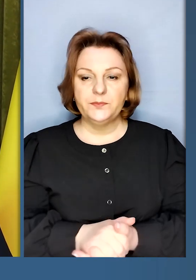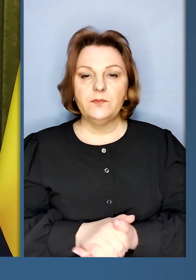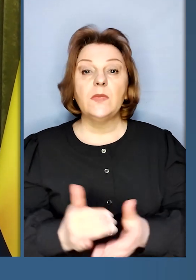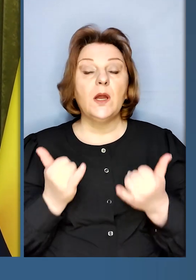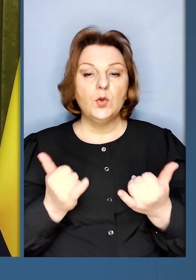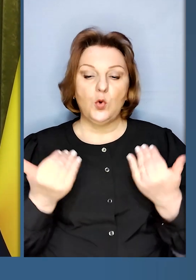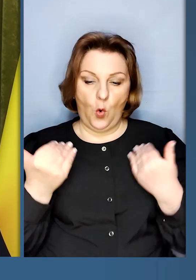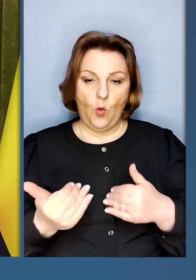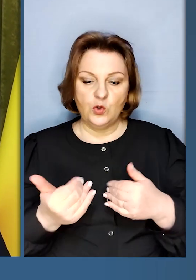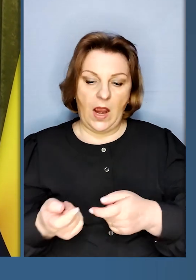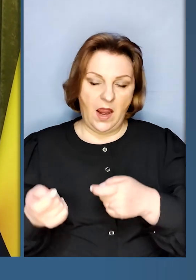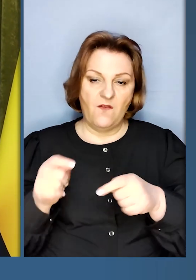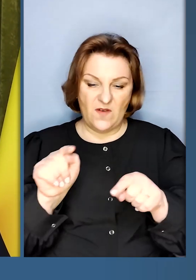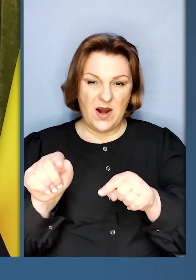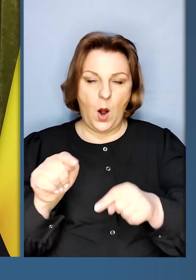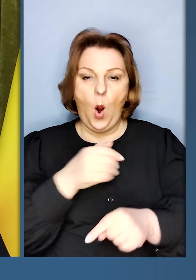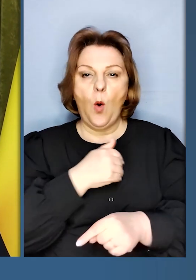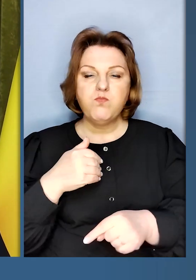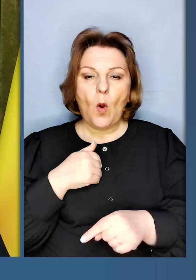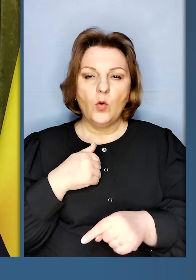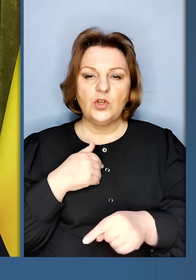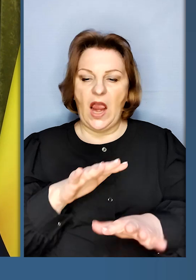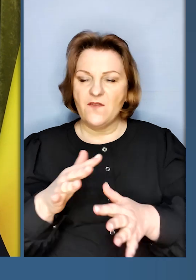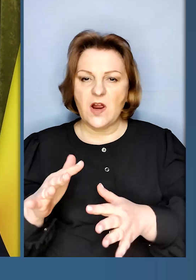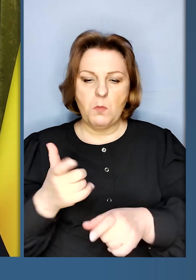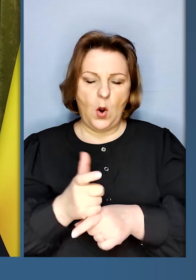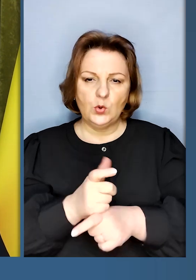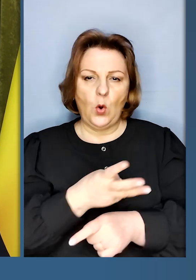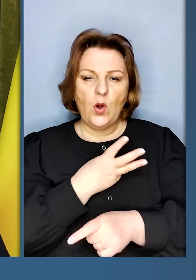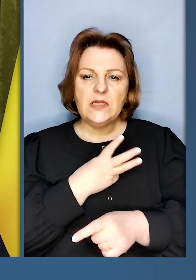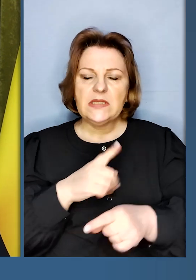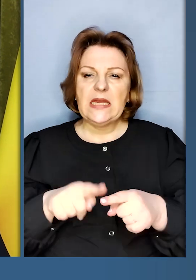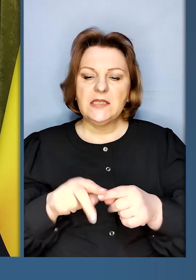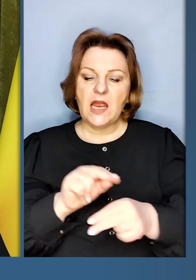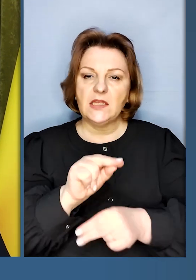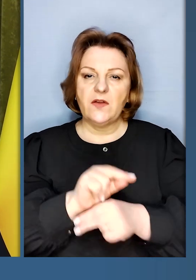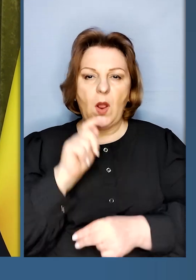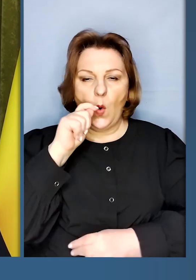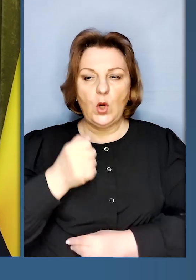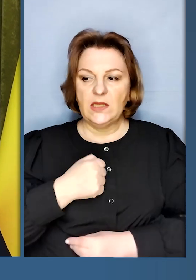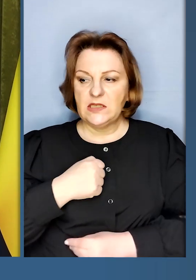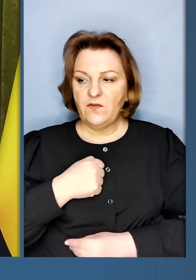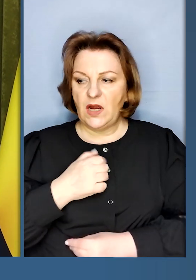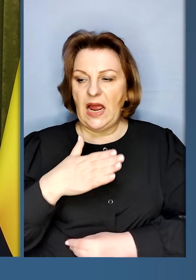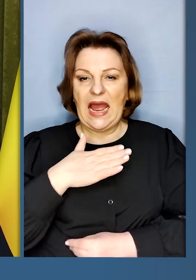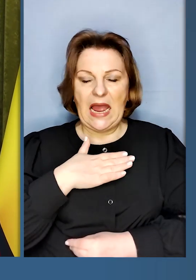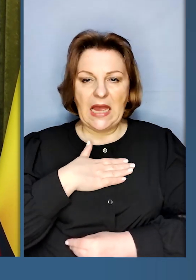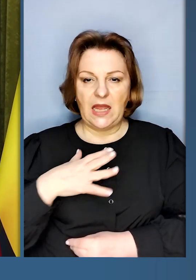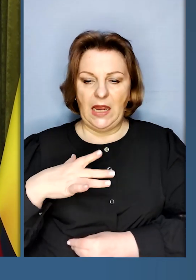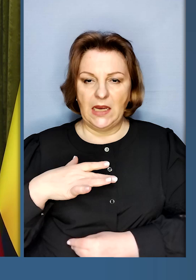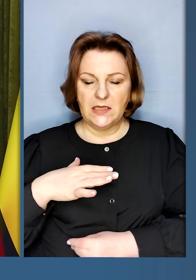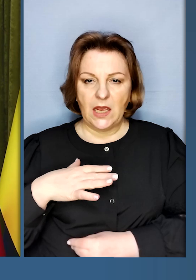Так, сьогодні вже в Польщі відбувається дуже інтенсивне навчання українських воїнів.